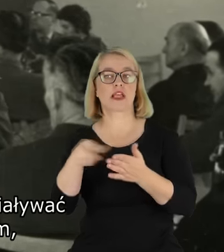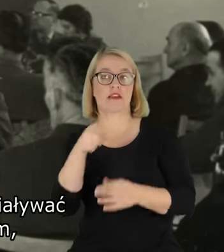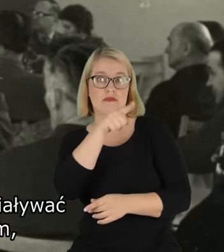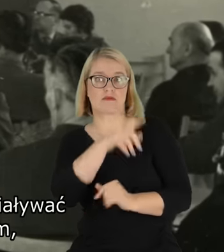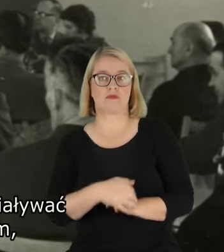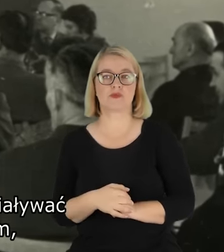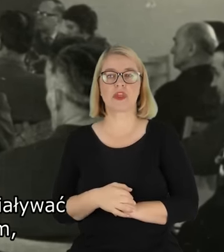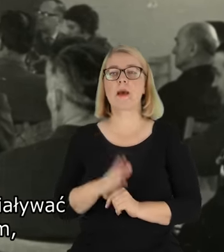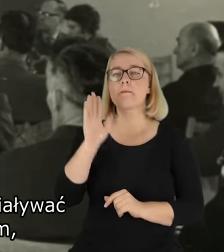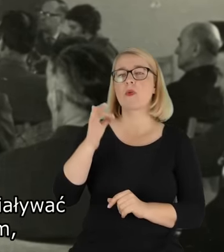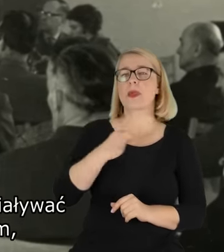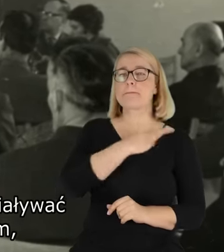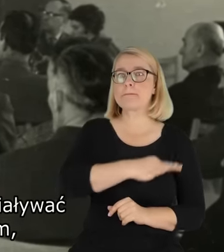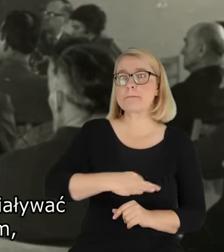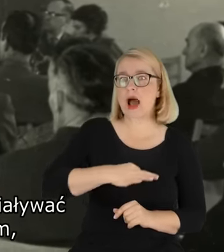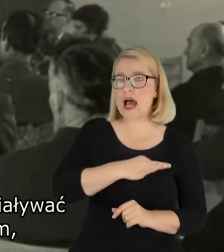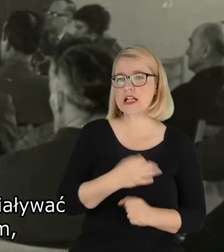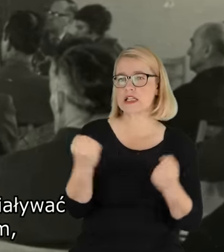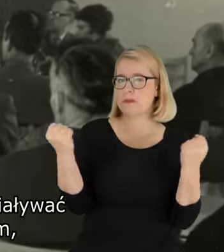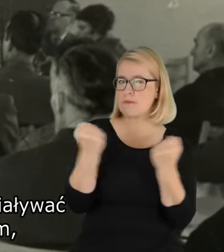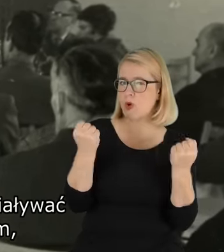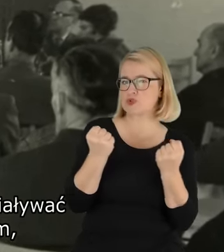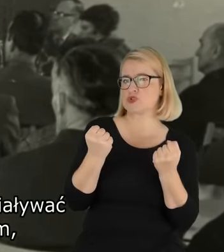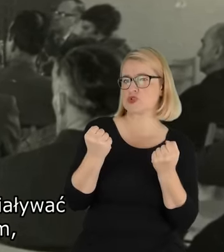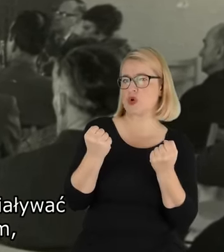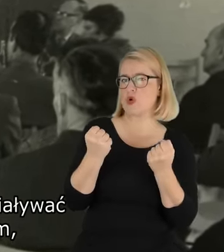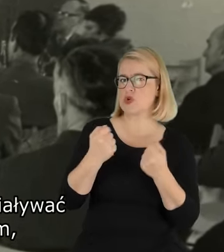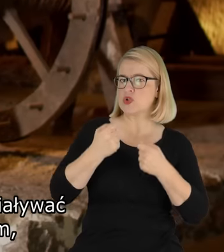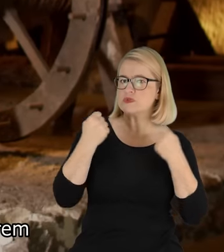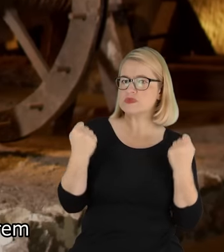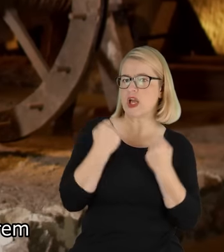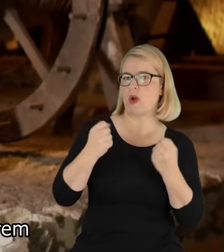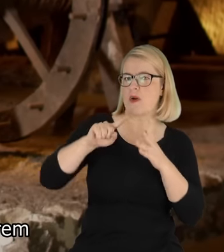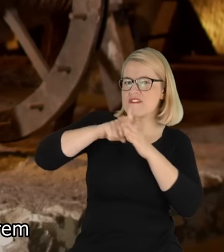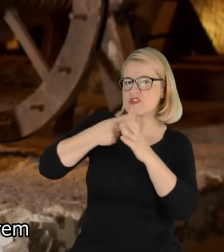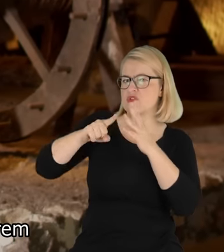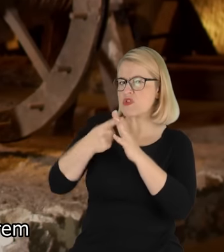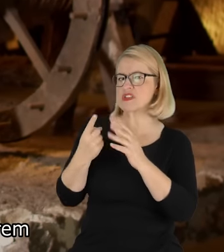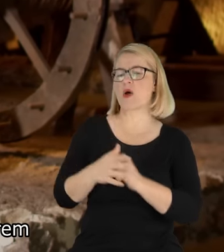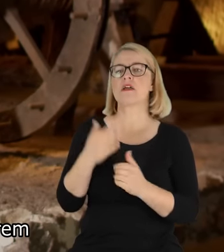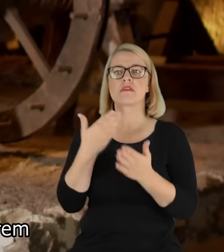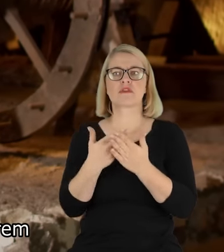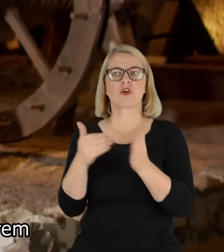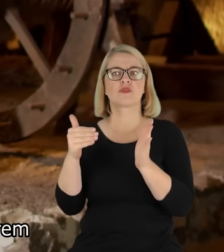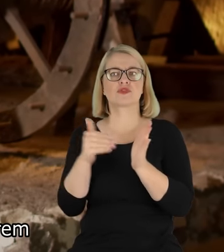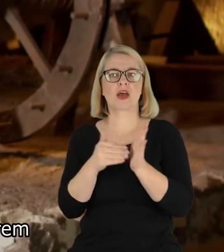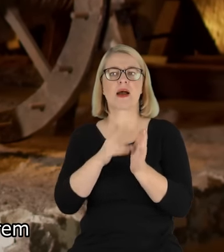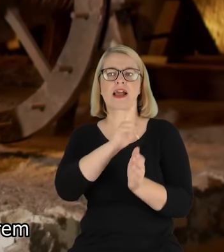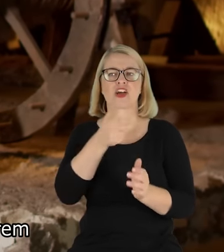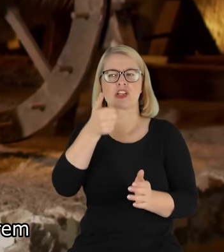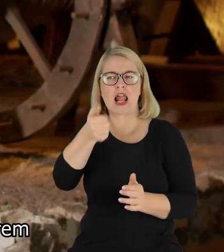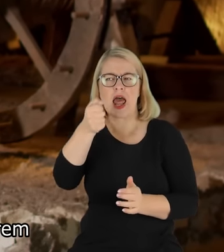partyjne oddziaływać na nasze tutaj oddziaływania muzeum, no to trzeba było jeździć z każdą